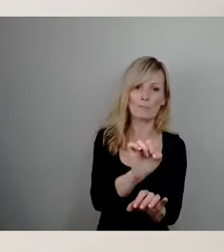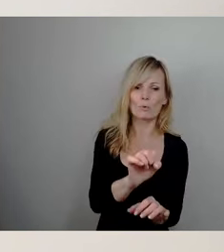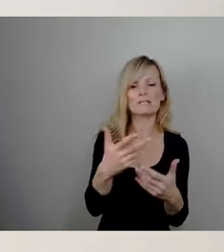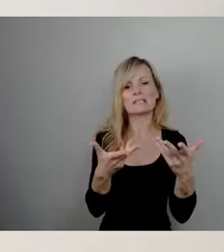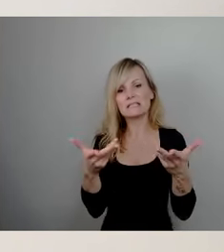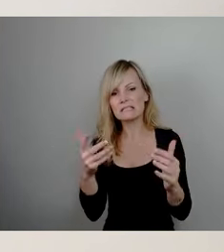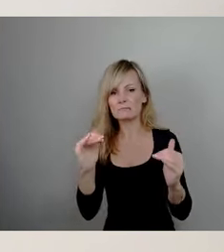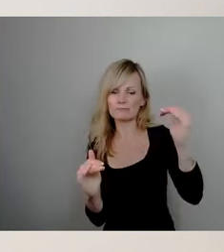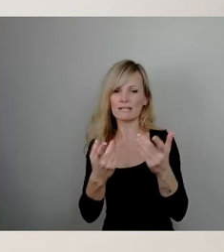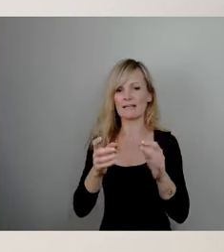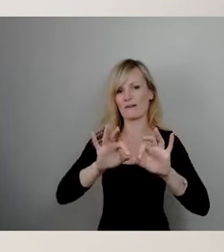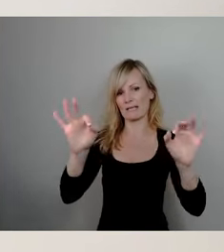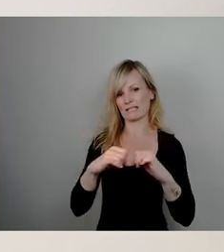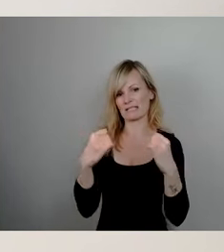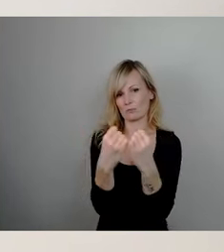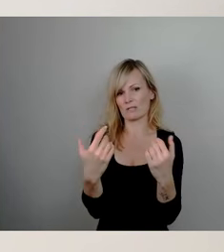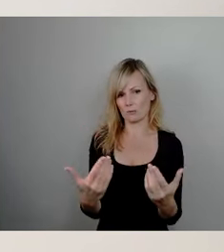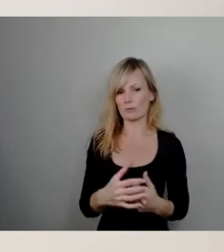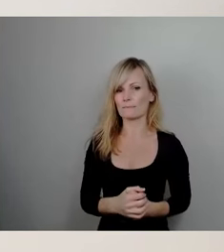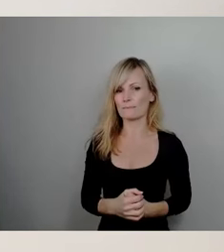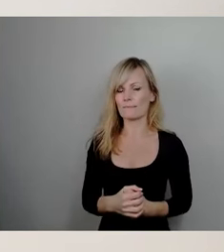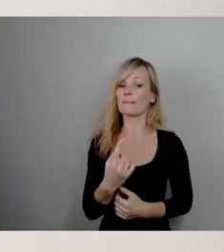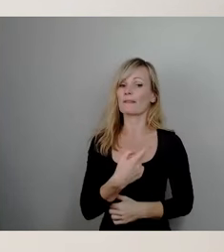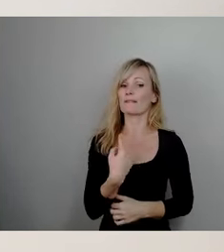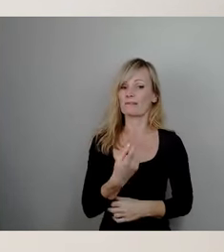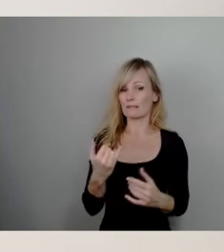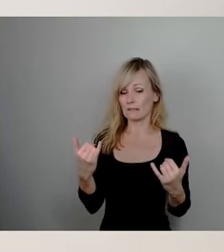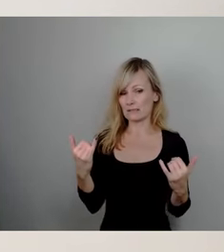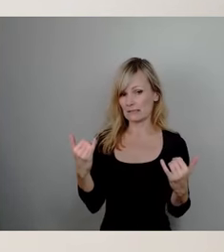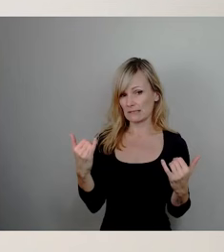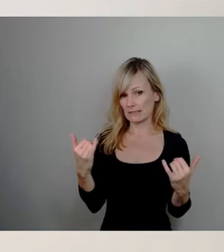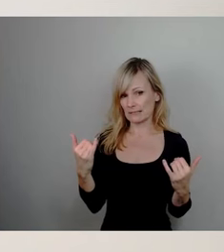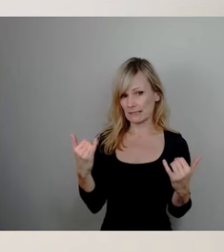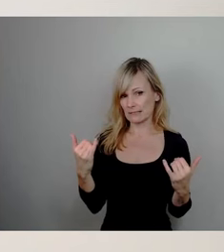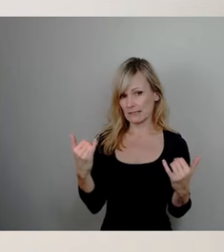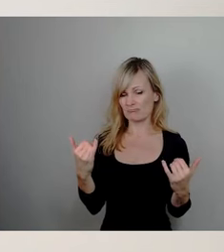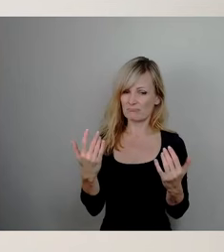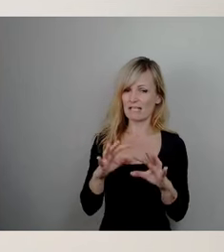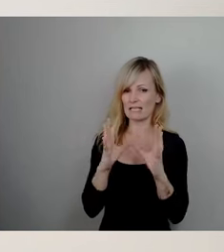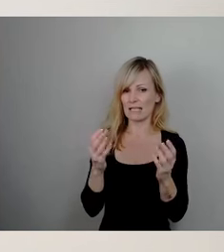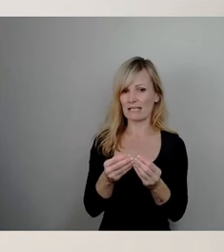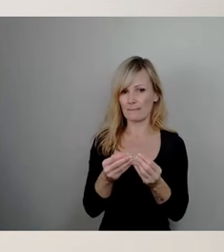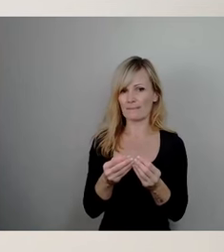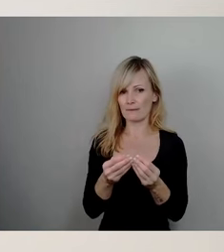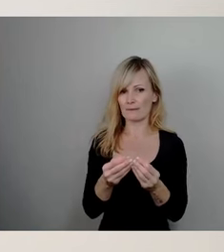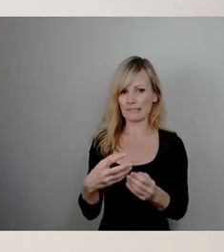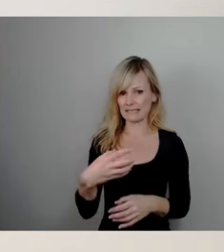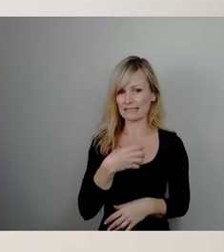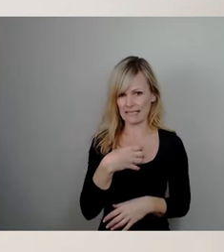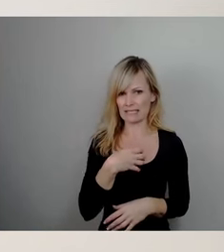verbessern würde. Wir haben insgesamt in Dresden